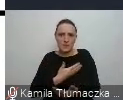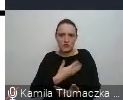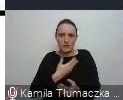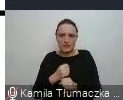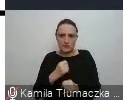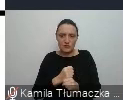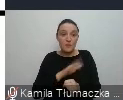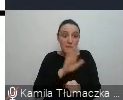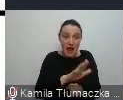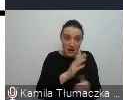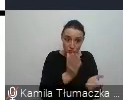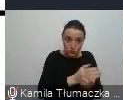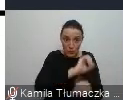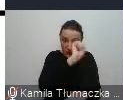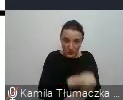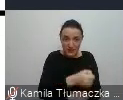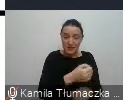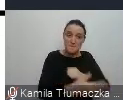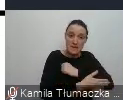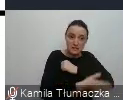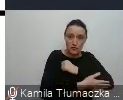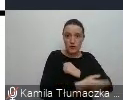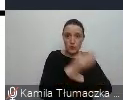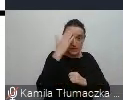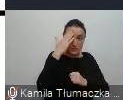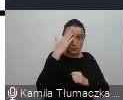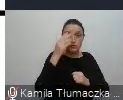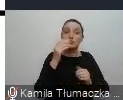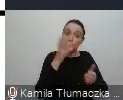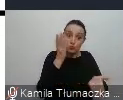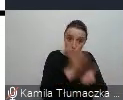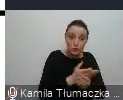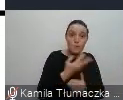Czy ma już opanowane umiejętności bazowe i czy na przykład mówi.